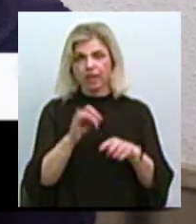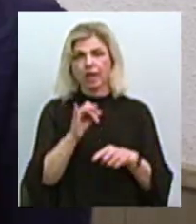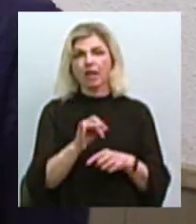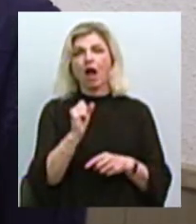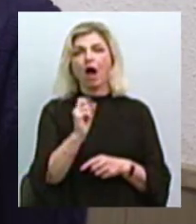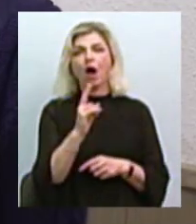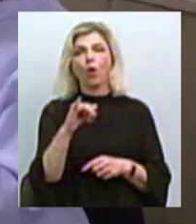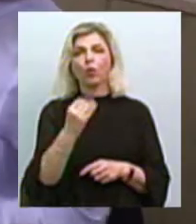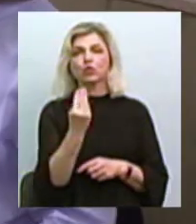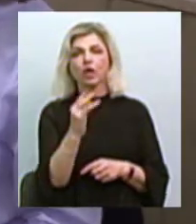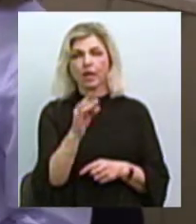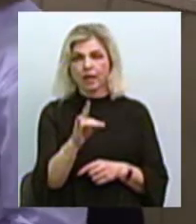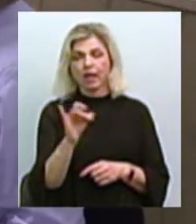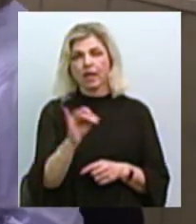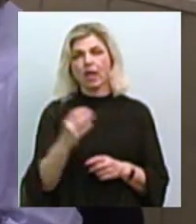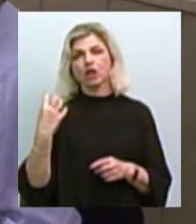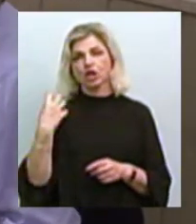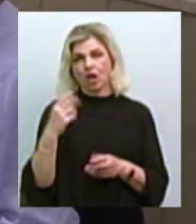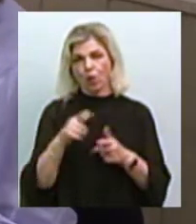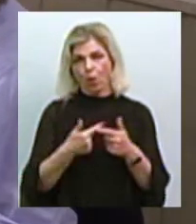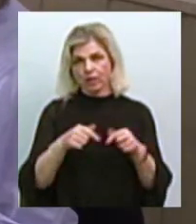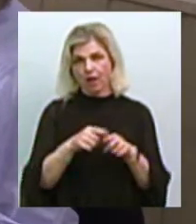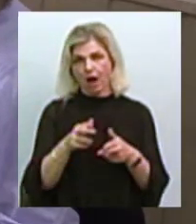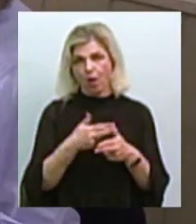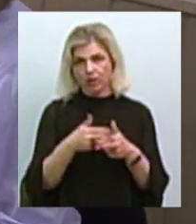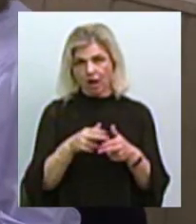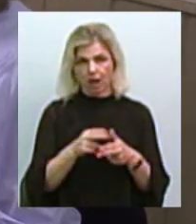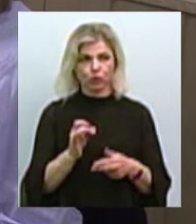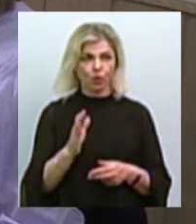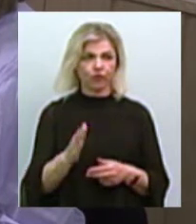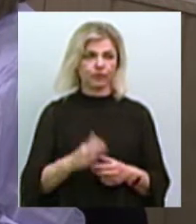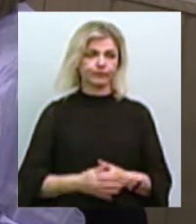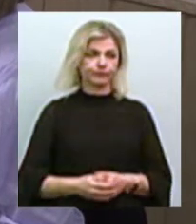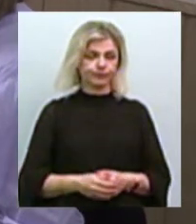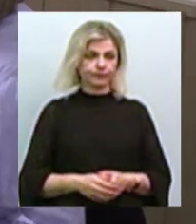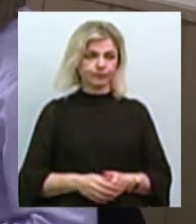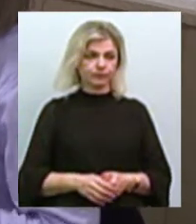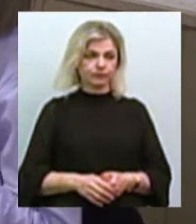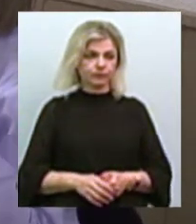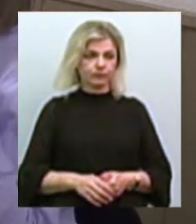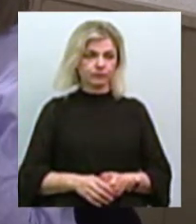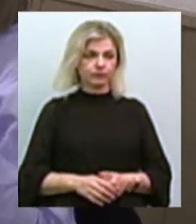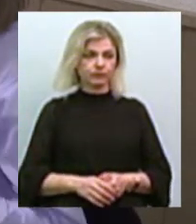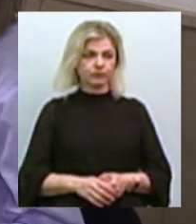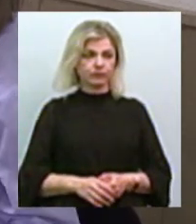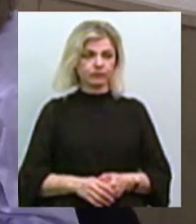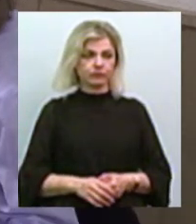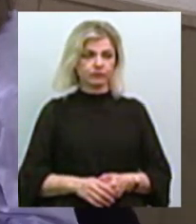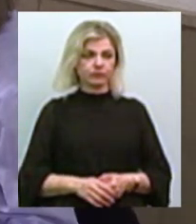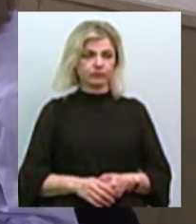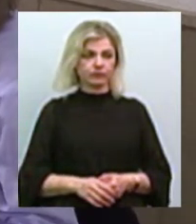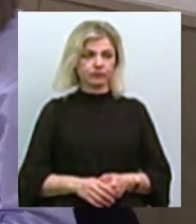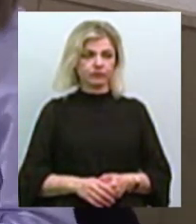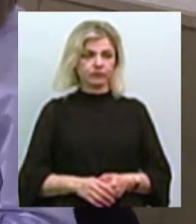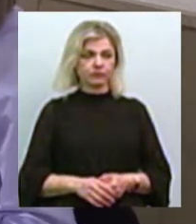начальник підлокадрів. Це що? Вдруг це варс в качі? Редакування? Так. У вимогах там